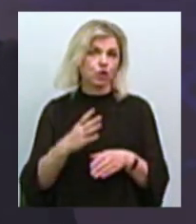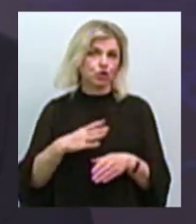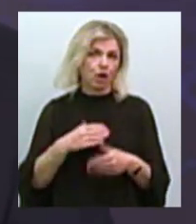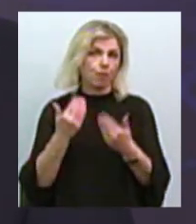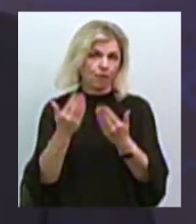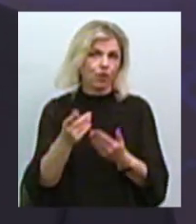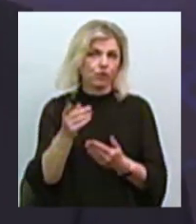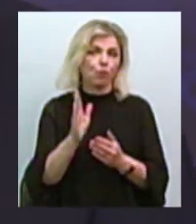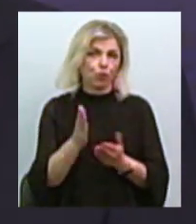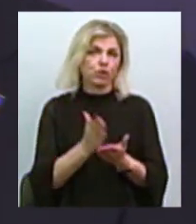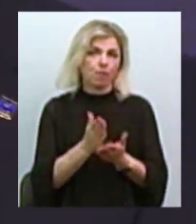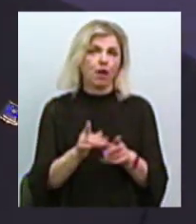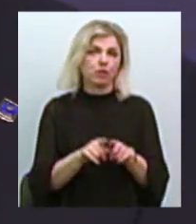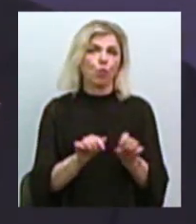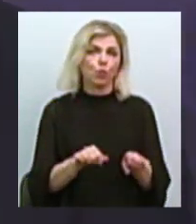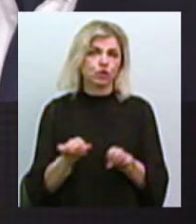ви будете мати таку можливість.